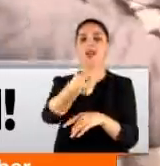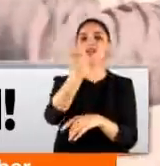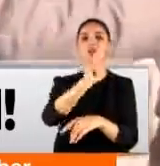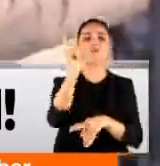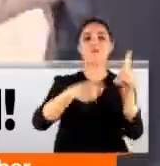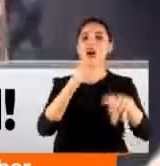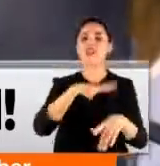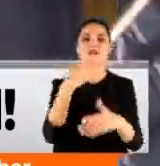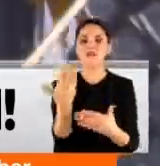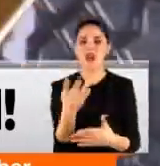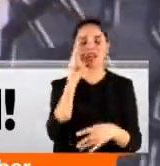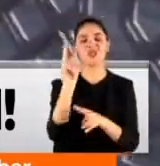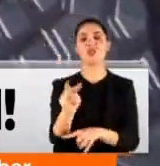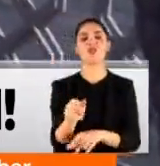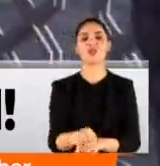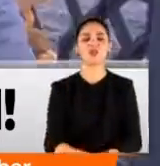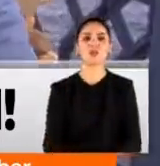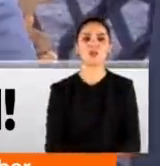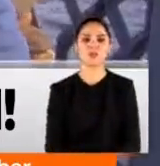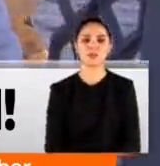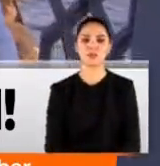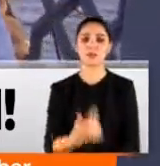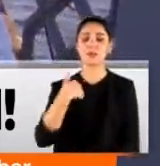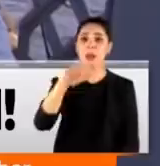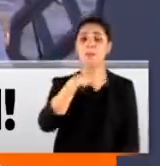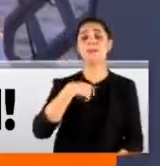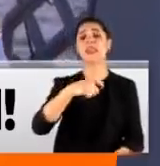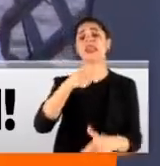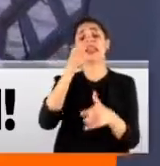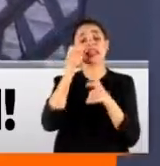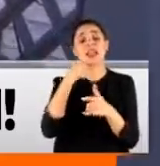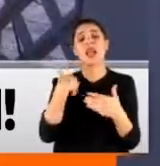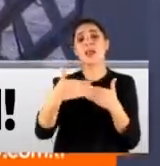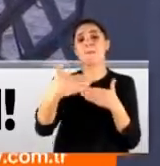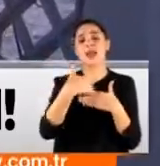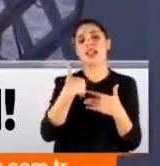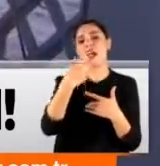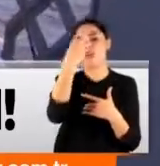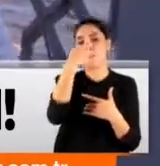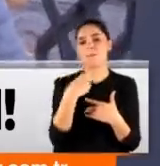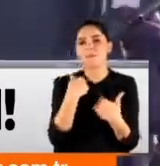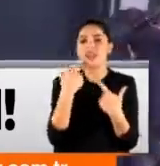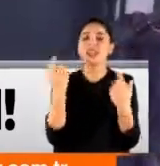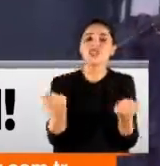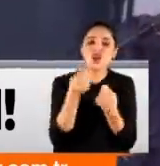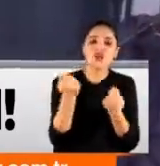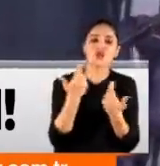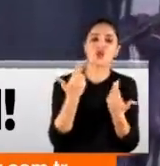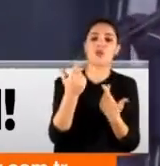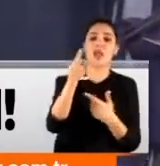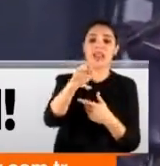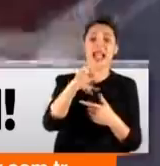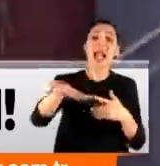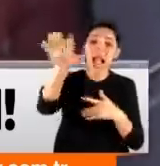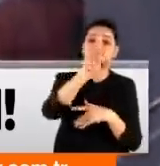çalışanlar da gözümüze çarpanlar arasında. Biz elimizden geldiğince mesafeye uymaya çalışıyoruz. Maskelerimiz takılı gördüğünüz gibi. Herkes keşke sizin